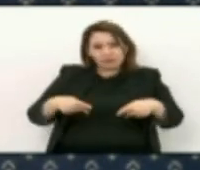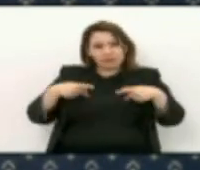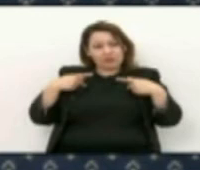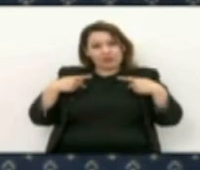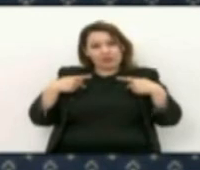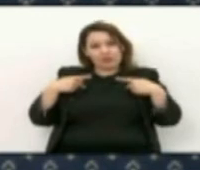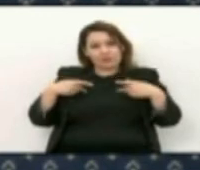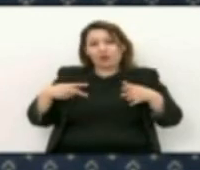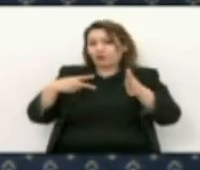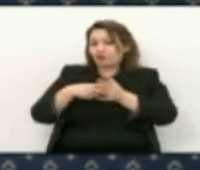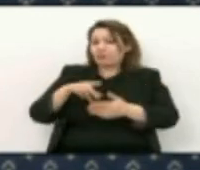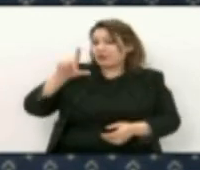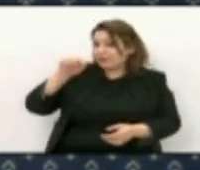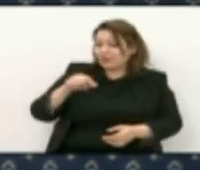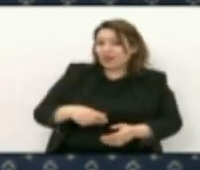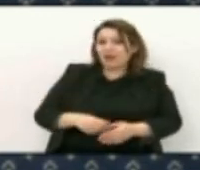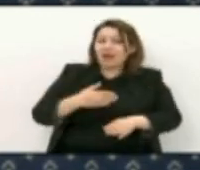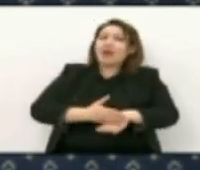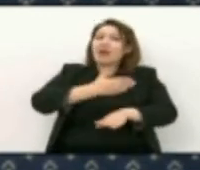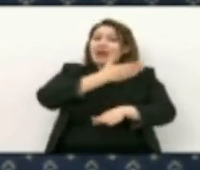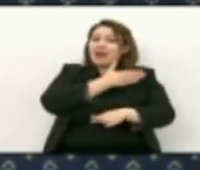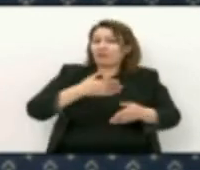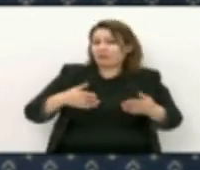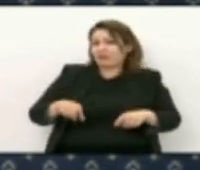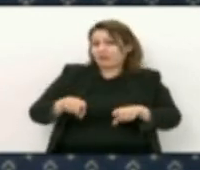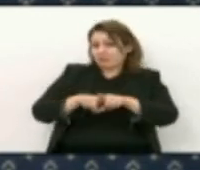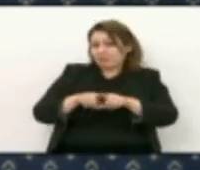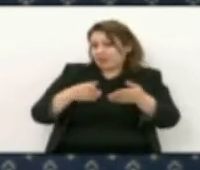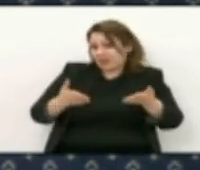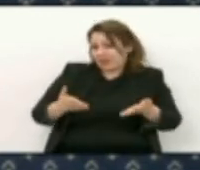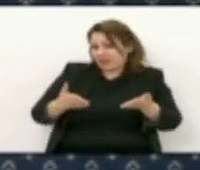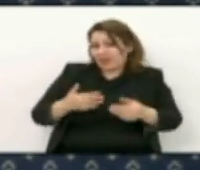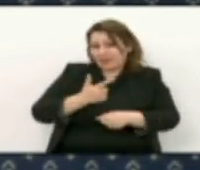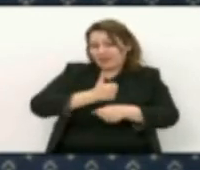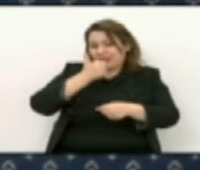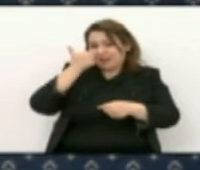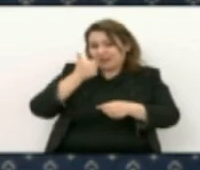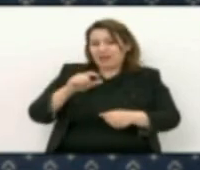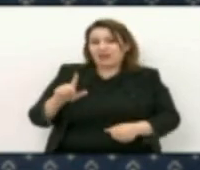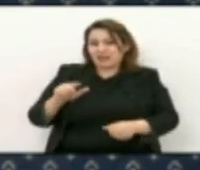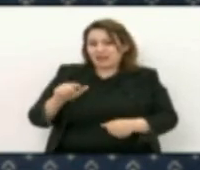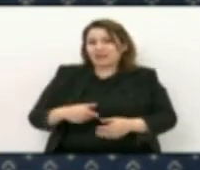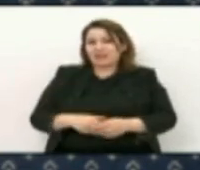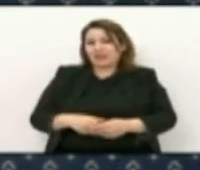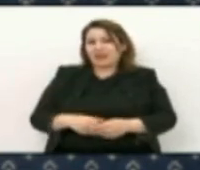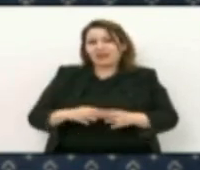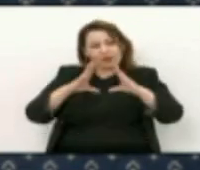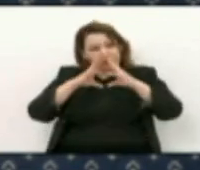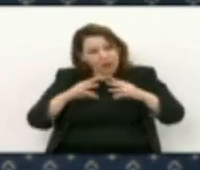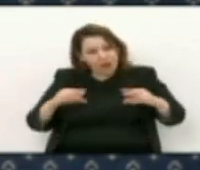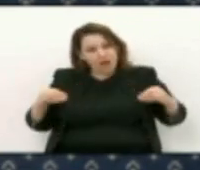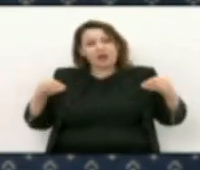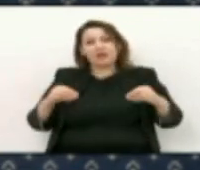2020 أو قبل أما السنة هذه الأمور جد هادئة